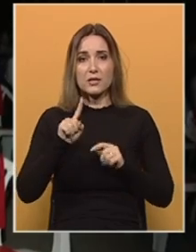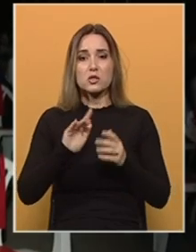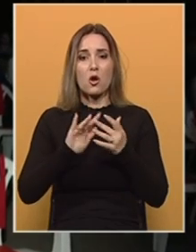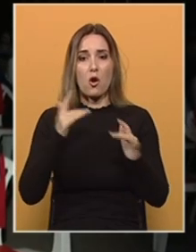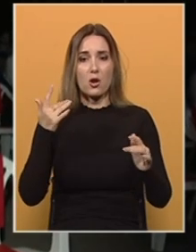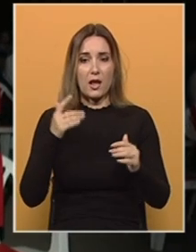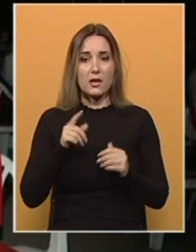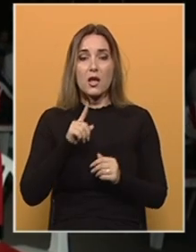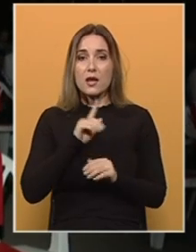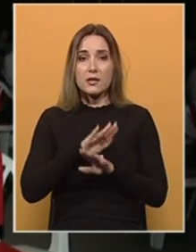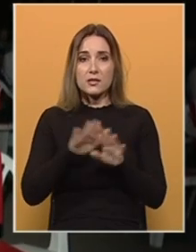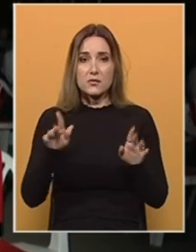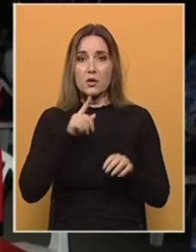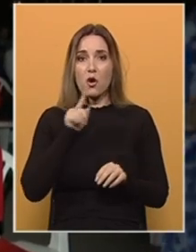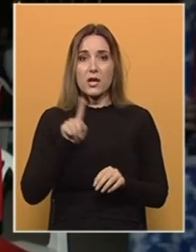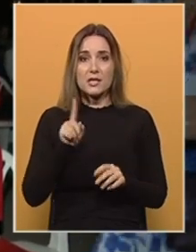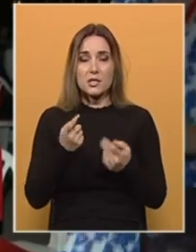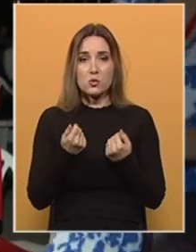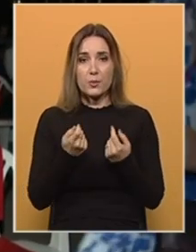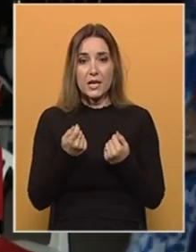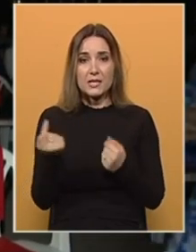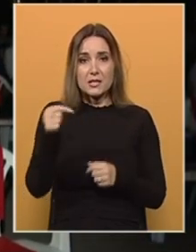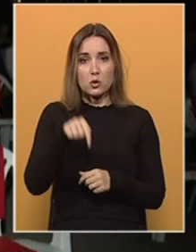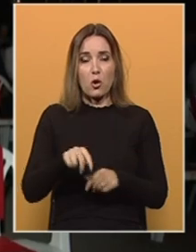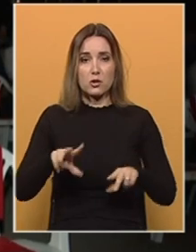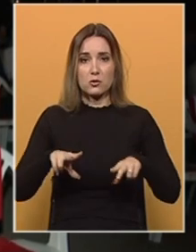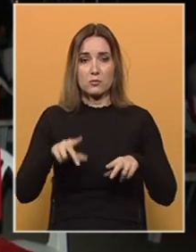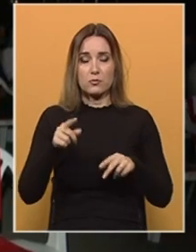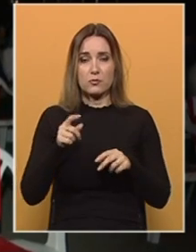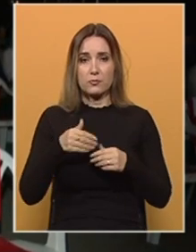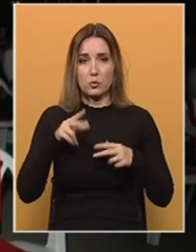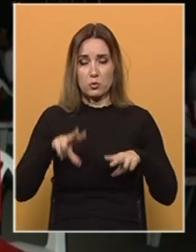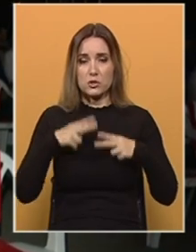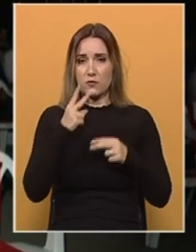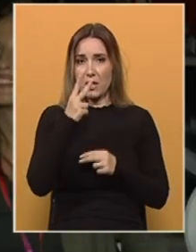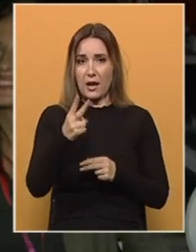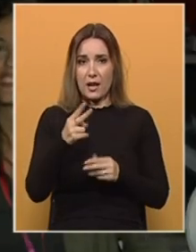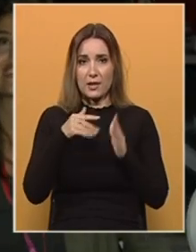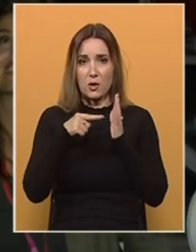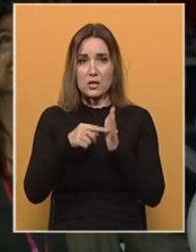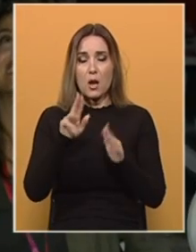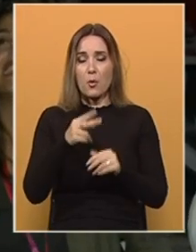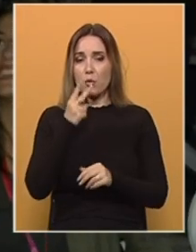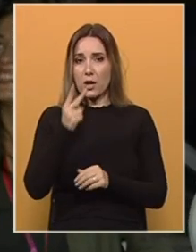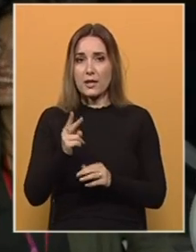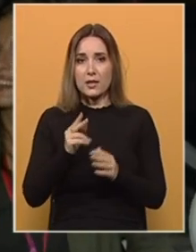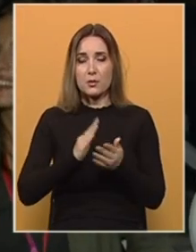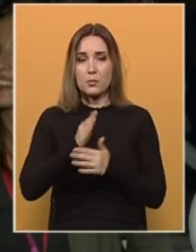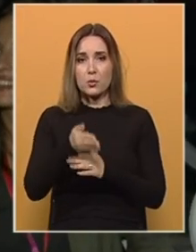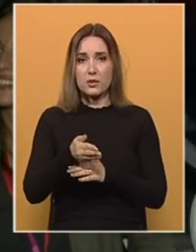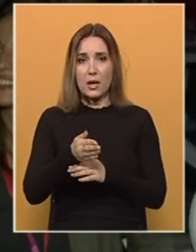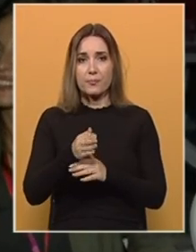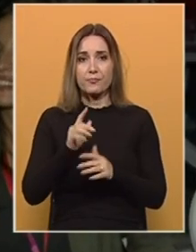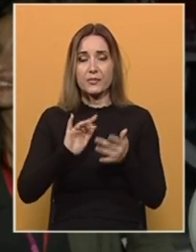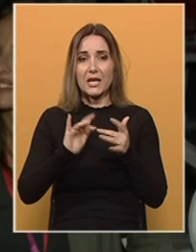u online formi. Odnosno, svi oni koji nisu u prilici doći ovdje u široki brijed, gledati izravno filmove, moći će gledati putem